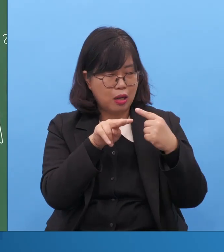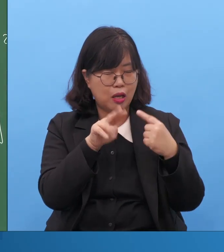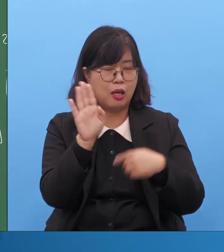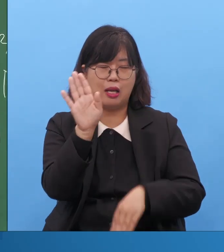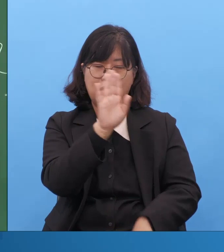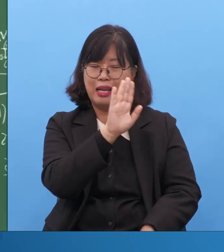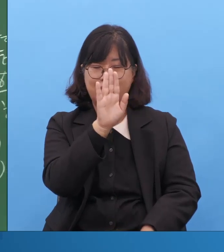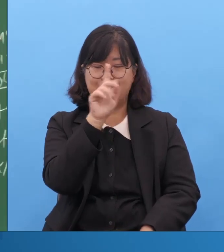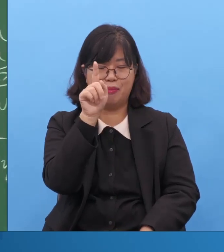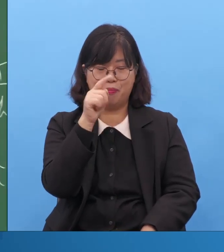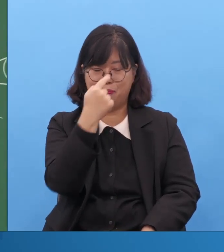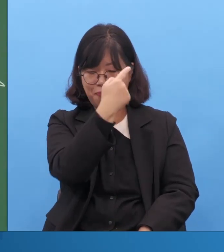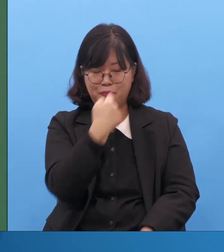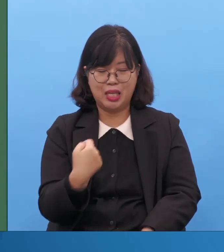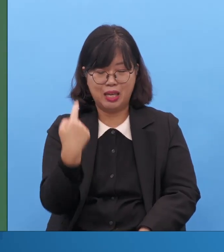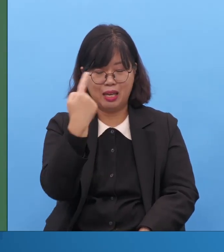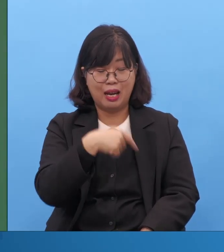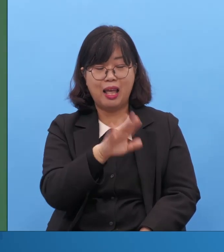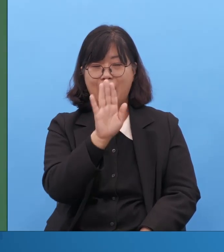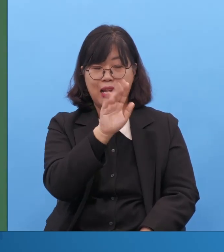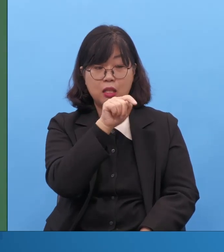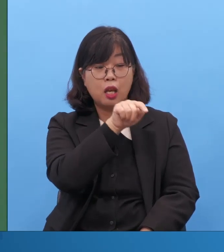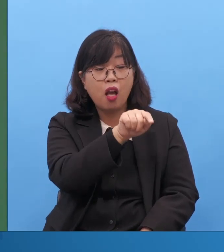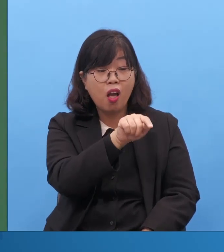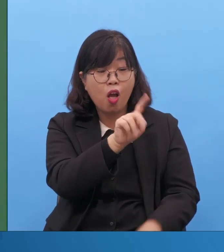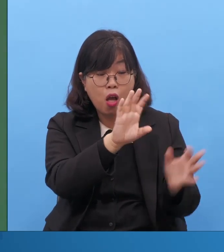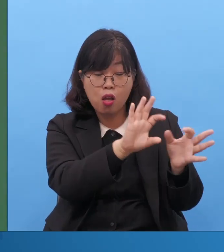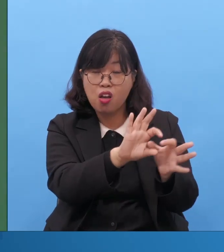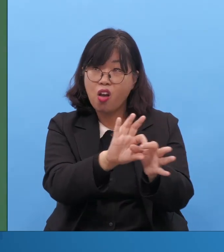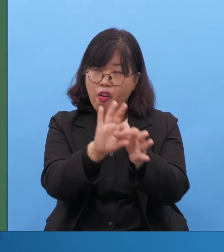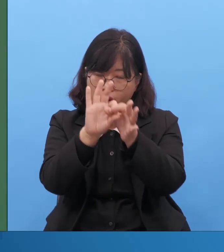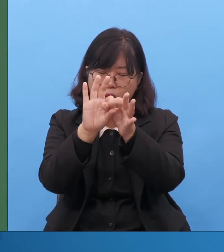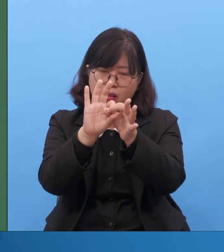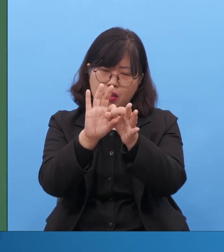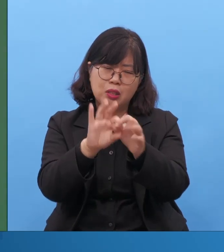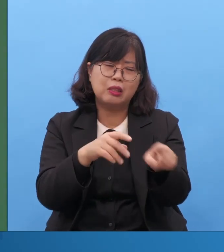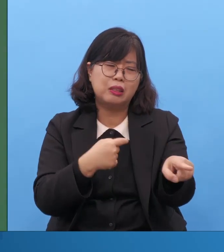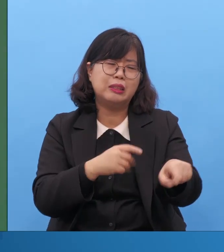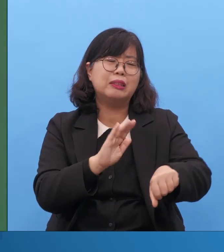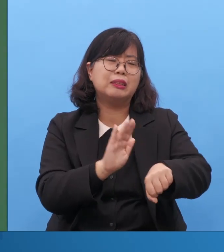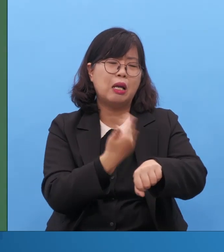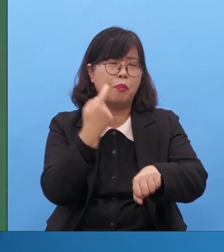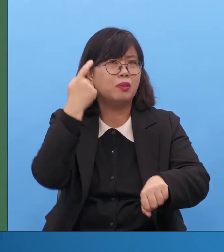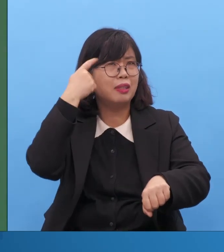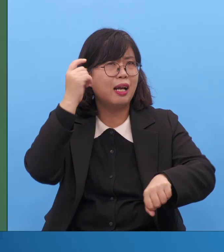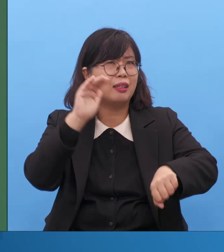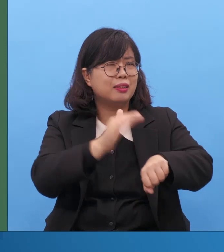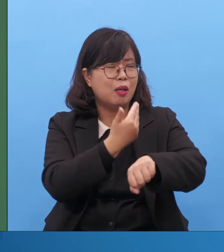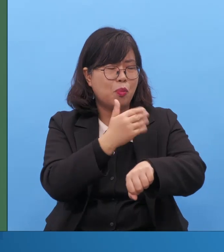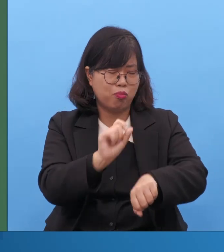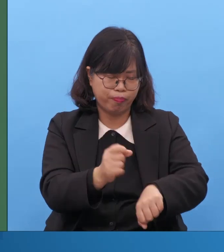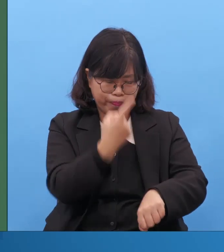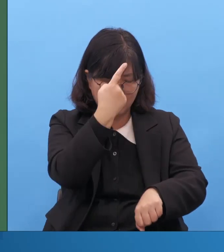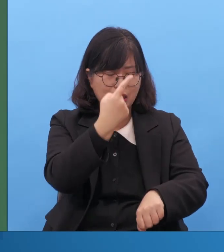필요합니다. 꼭 이거 모르면요. 정말 악하게 말하면